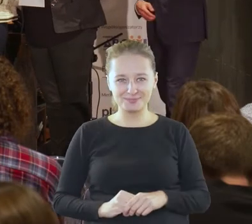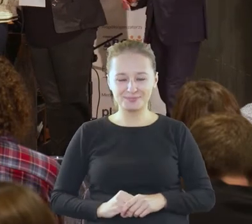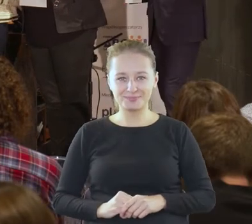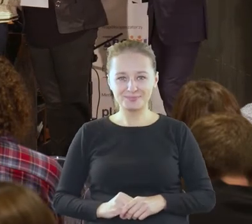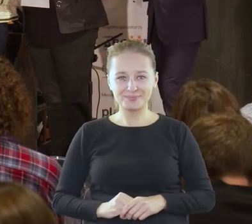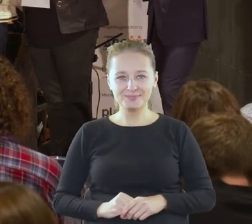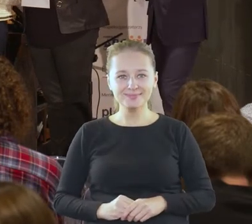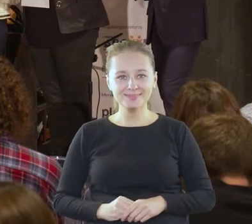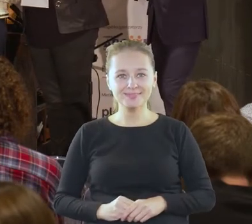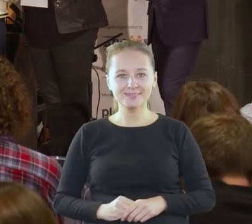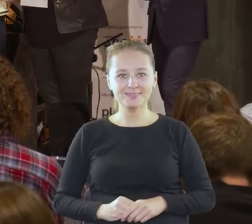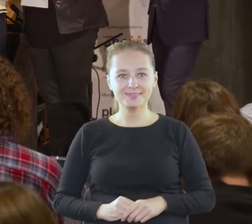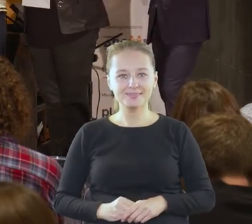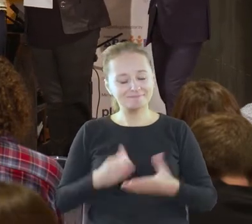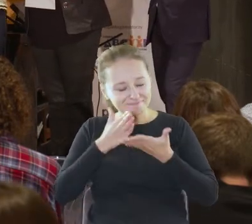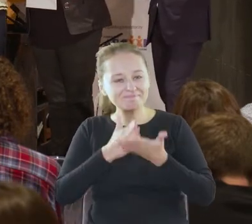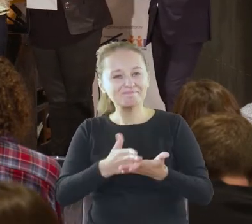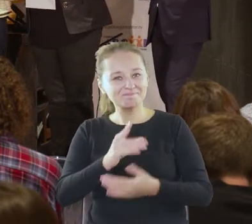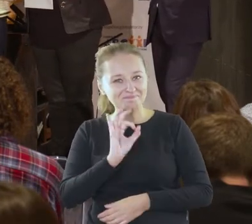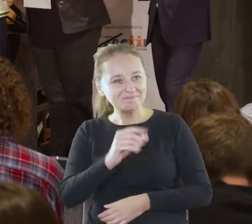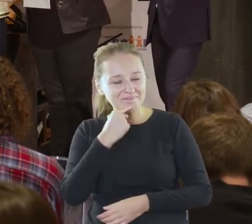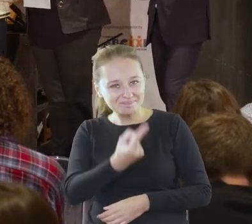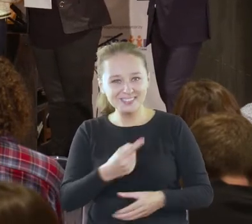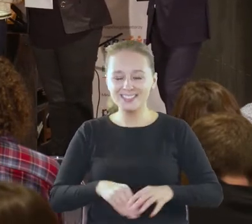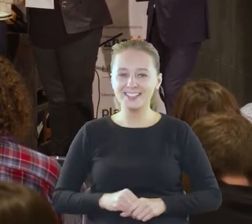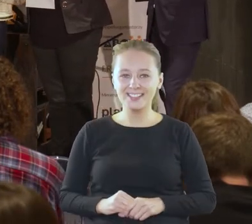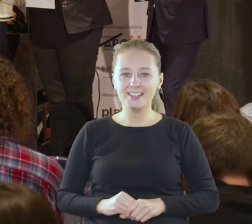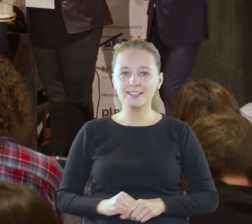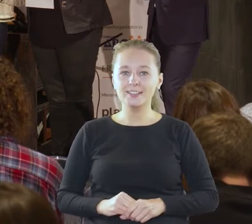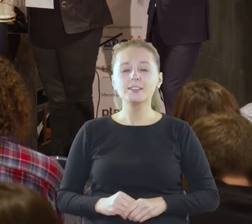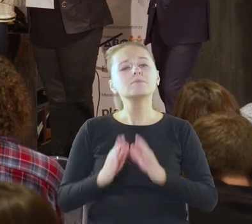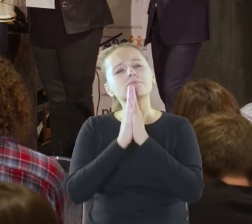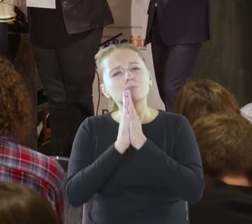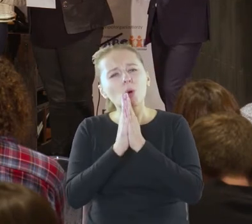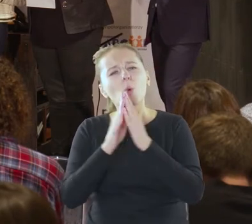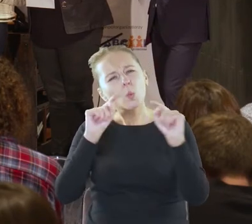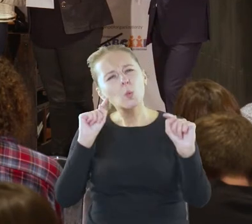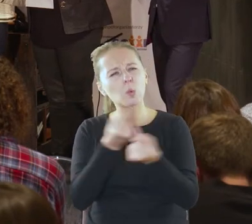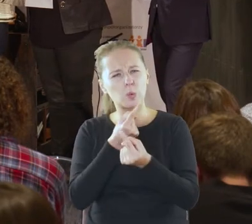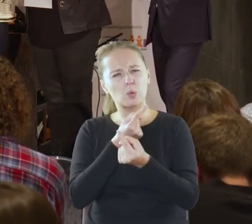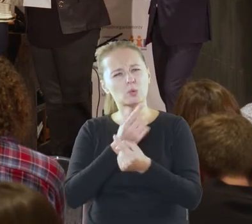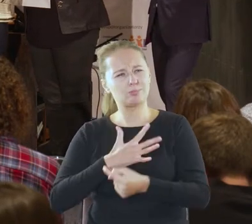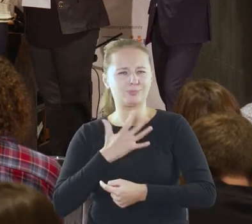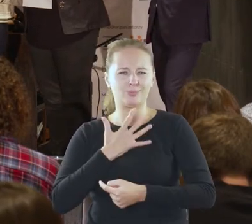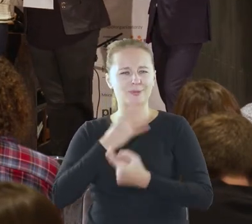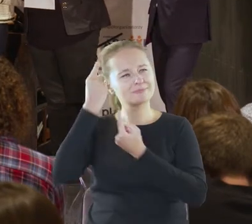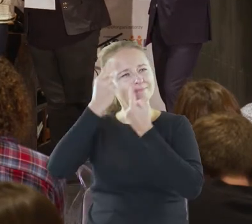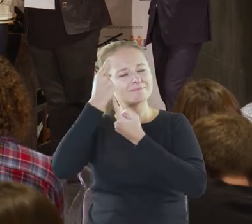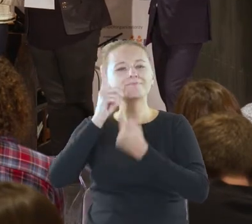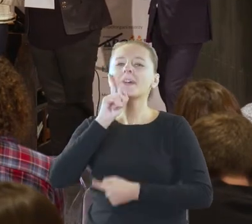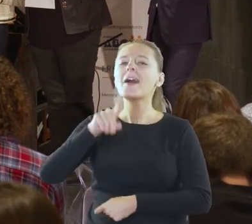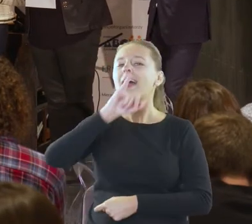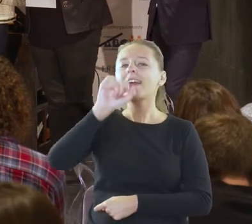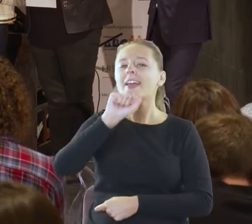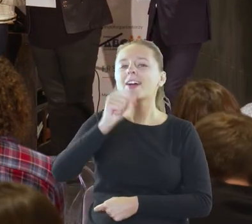Okieł znany, dobrze powiedziany. Poproszę o rodzaj krótkiego zwierzenia pana Jędrzeja